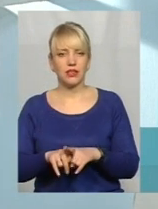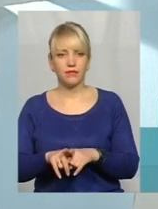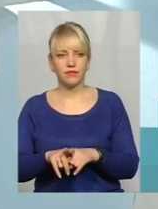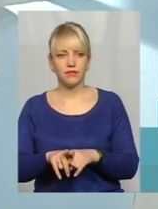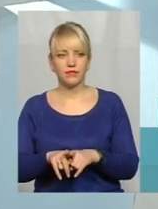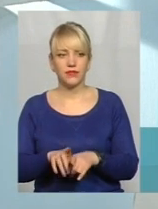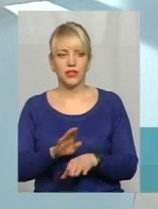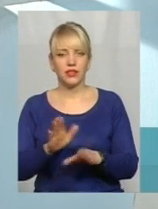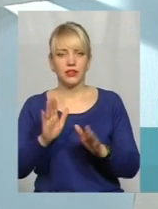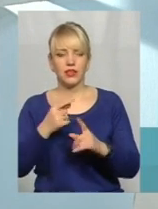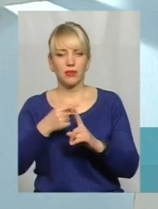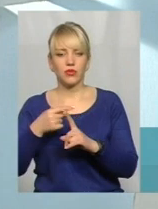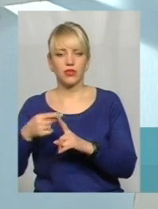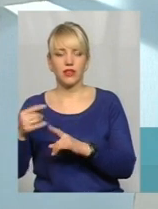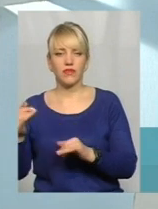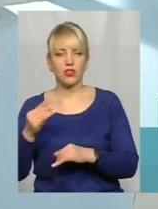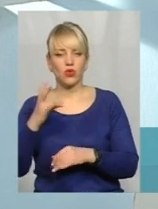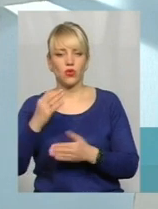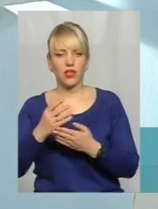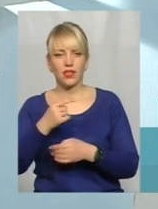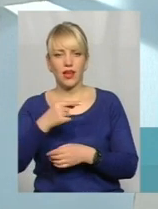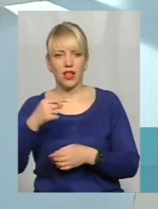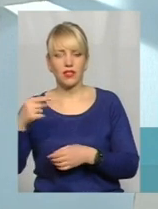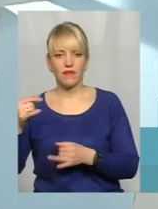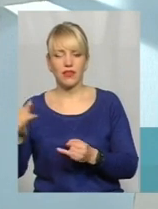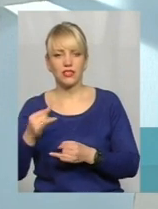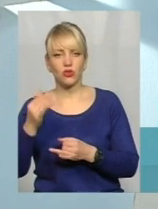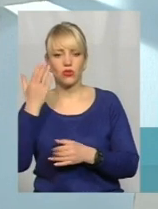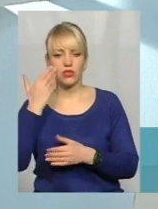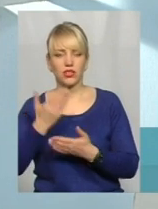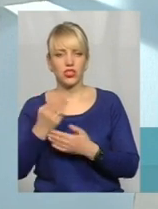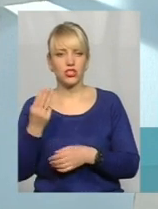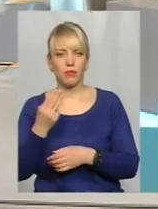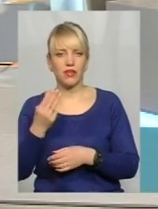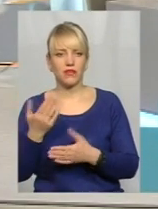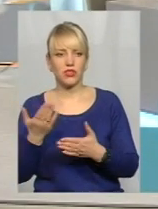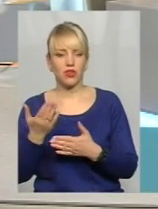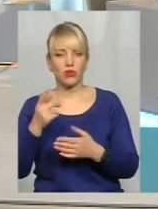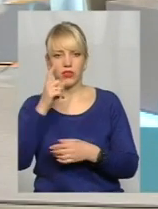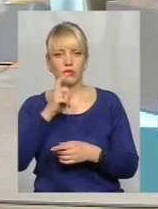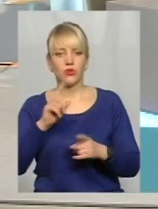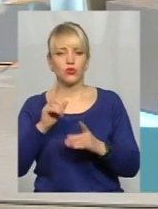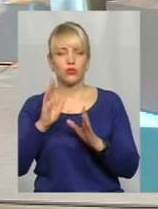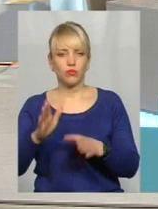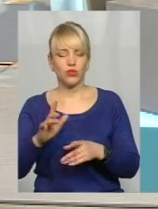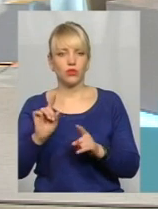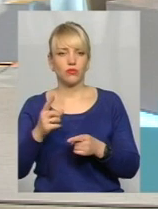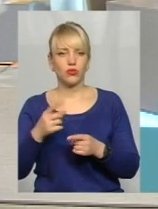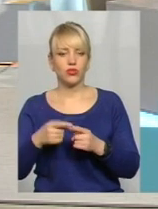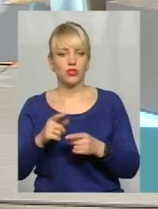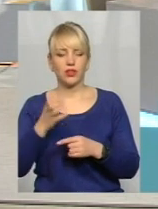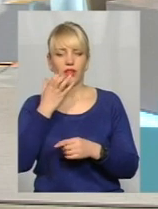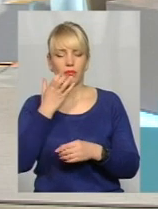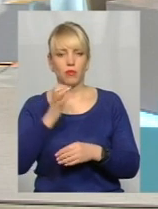не тільки позитивні історії, але й негативні, коли є шепетівка, з якої не зрозуміло, що буде, тому що теплопостачена